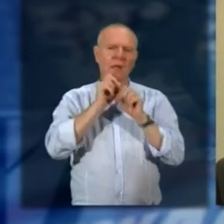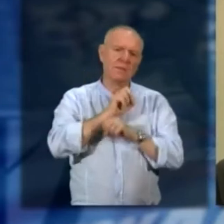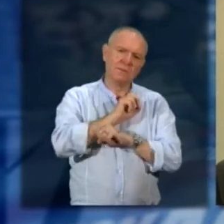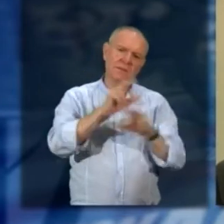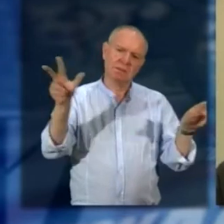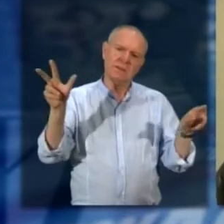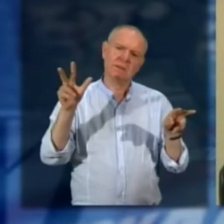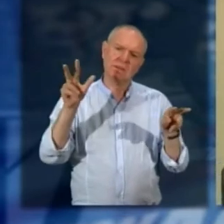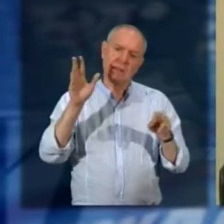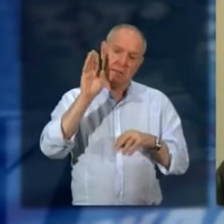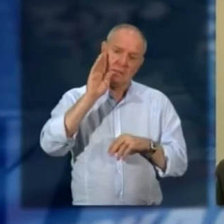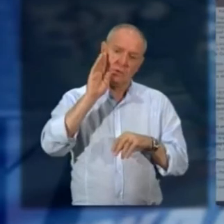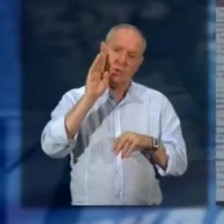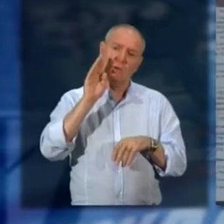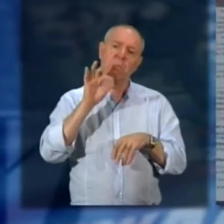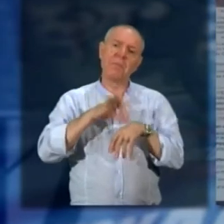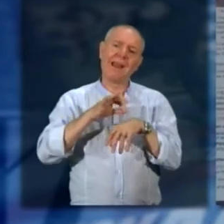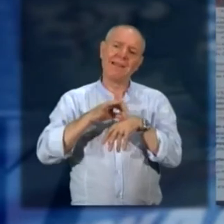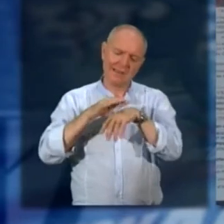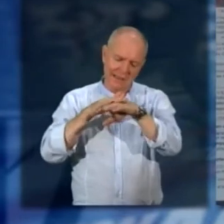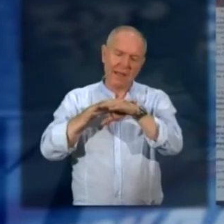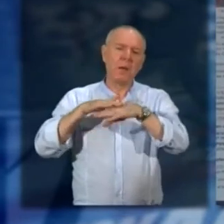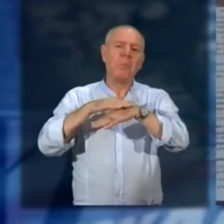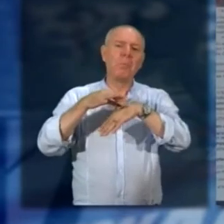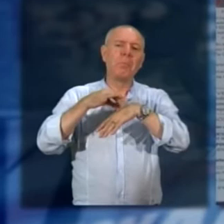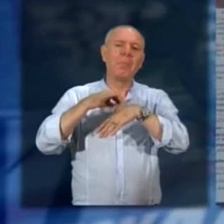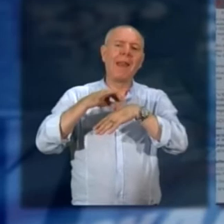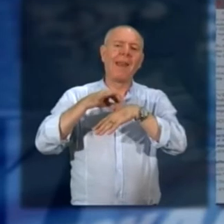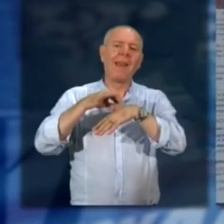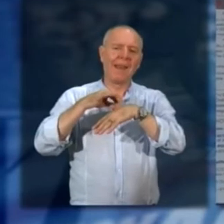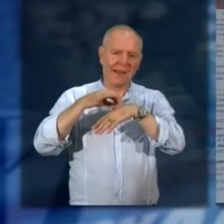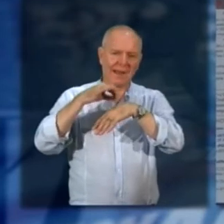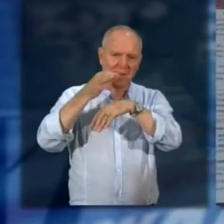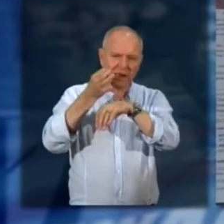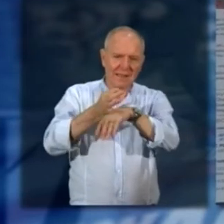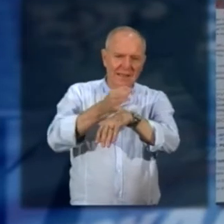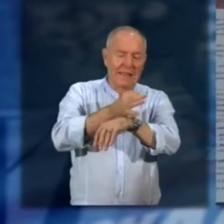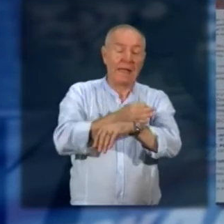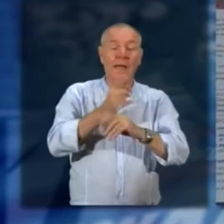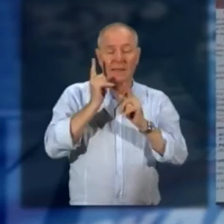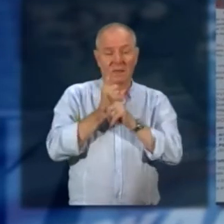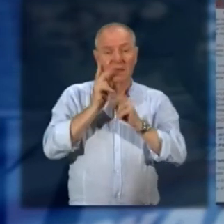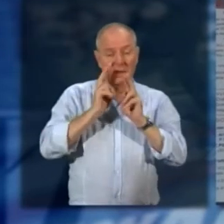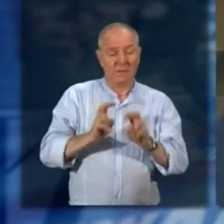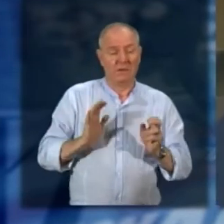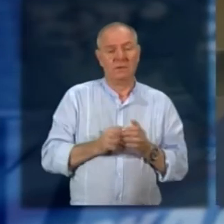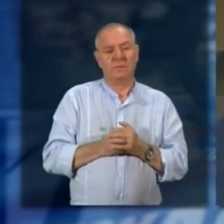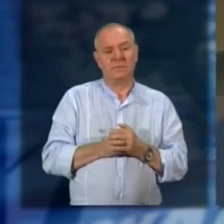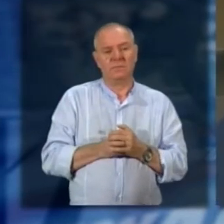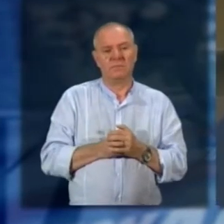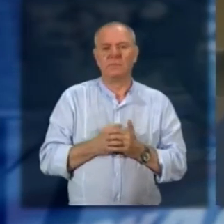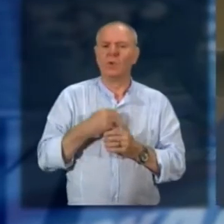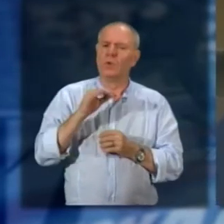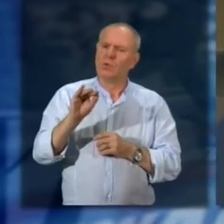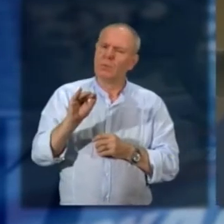oscuro che si annida davvero tra la pelle e che sottovalutiamo invece parte una nuova campagna di prevenzione voi come